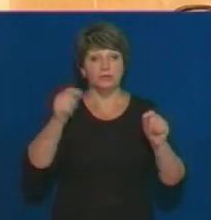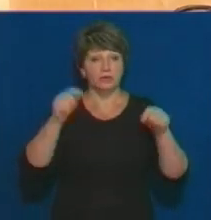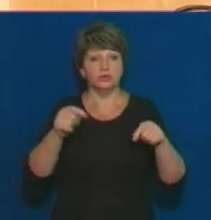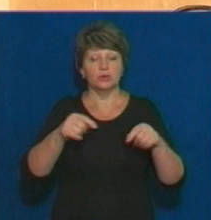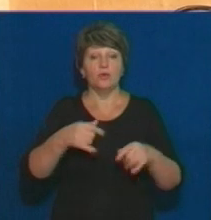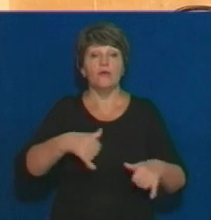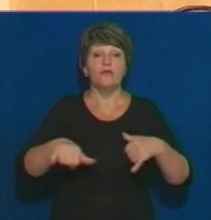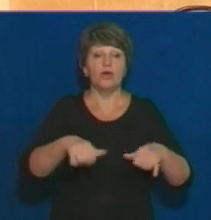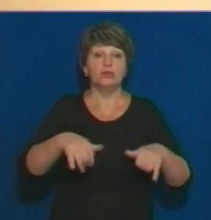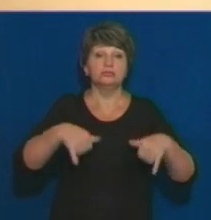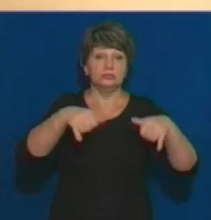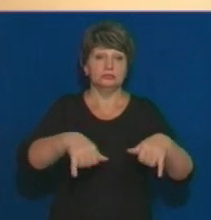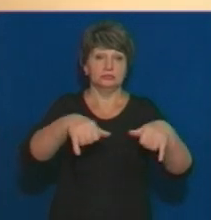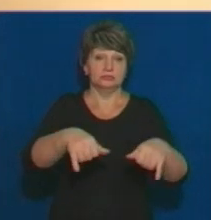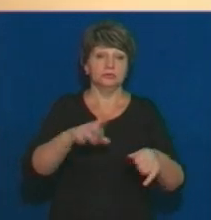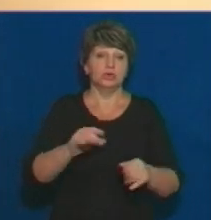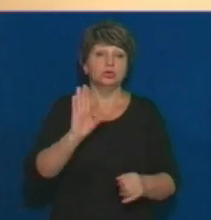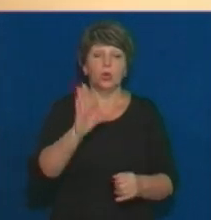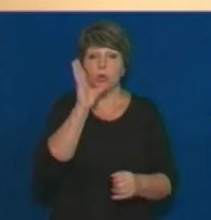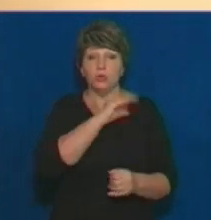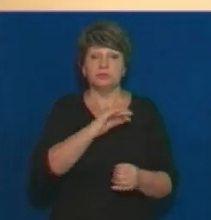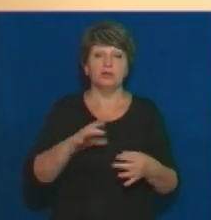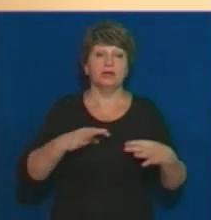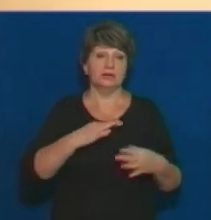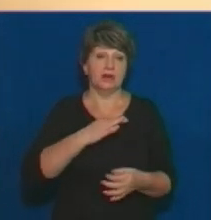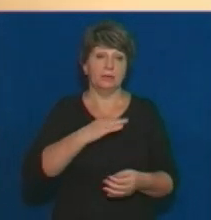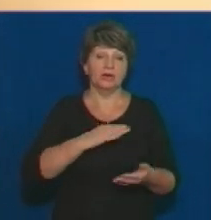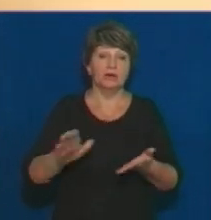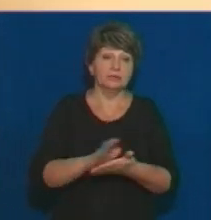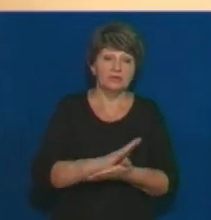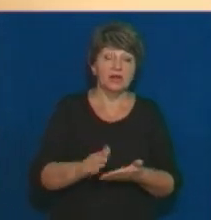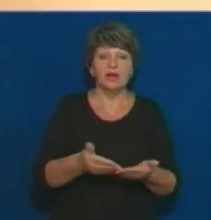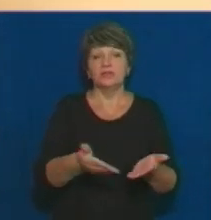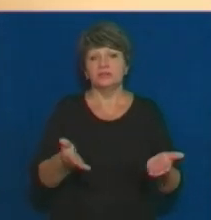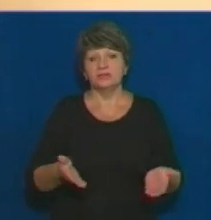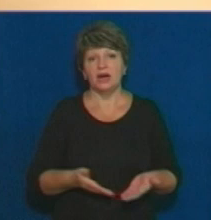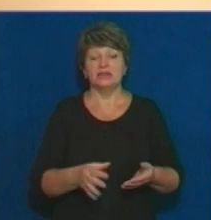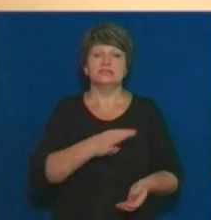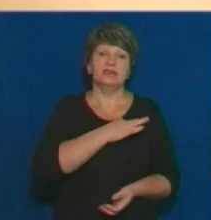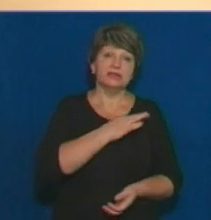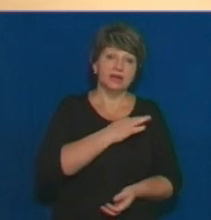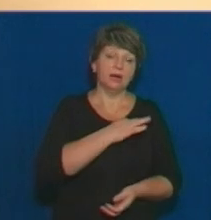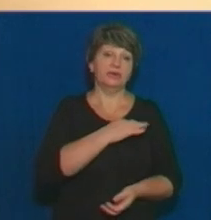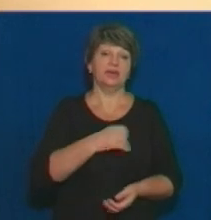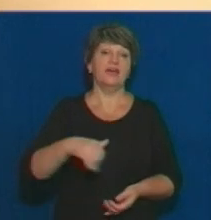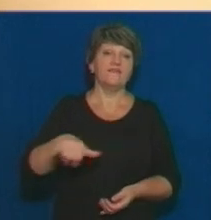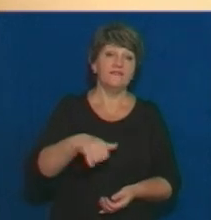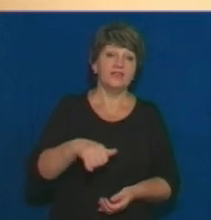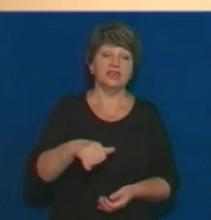встигають витирати воду. Всевозможні відра, всевозможні миски, тазики, тряпки, все, іде в нас.